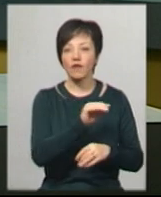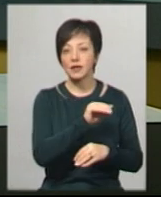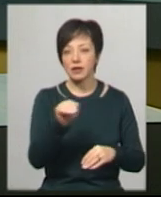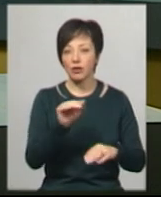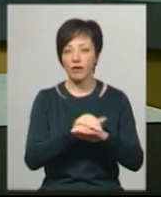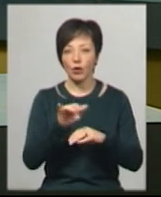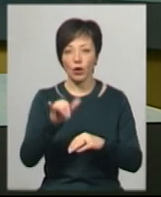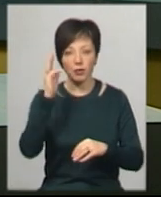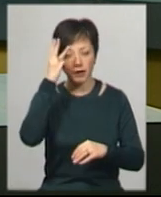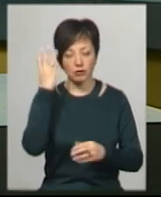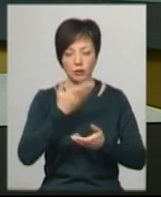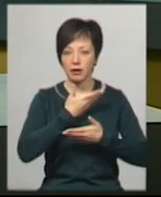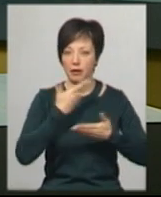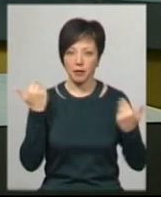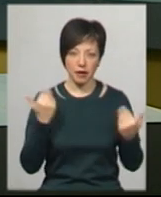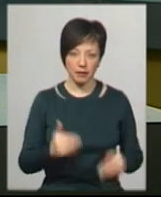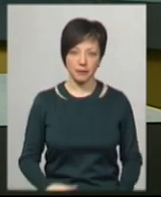-19 у Хмельницькому немає.